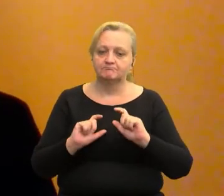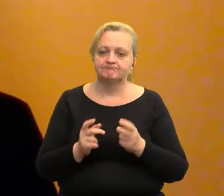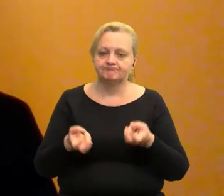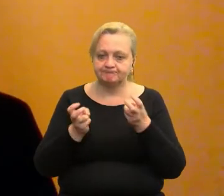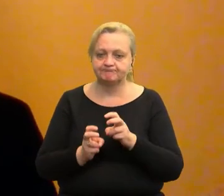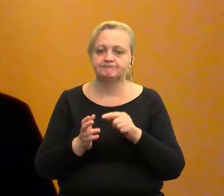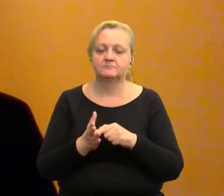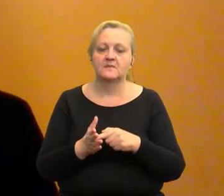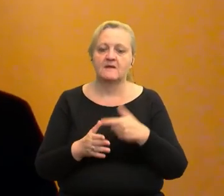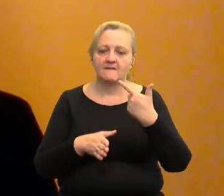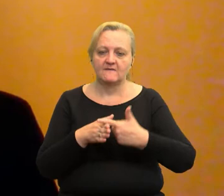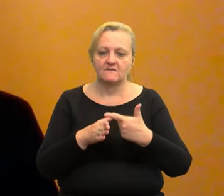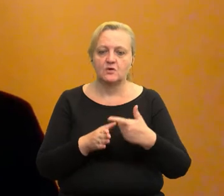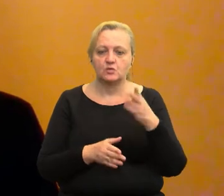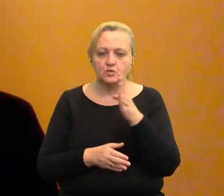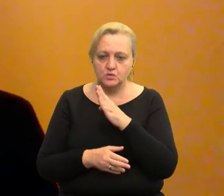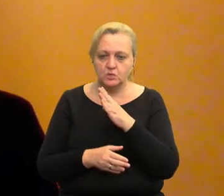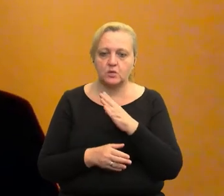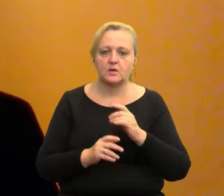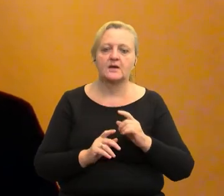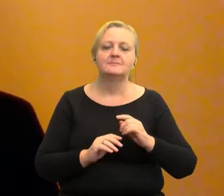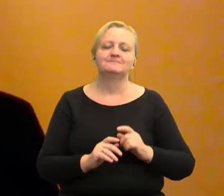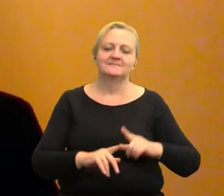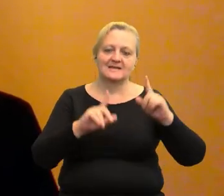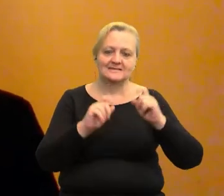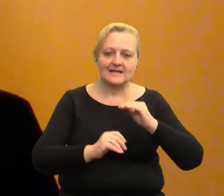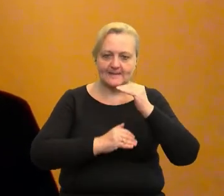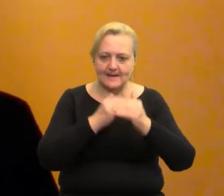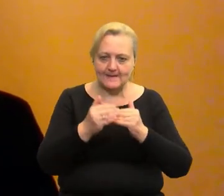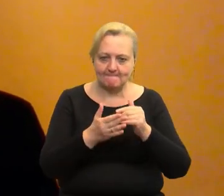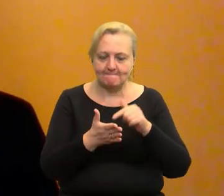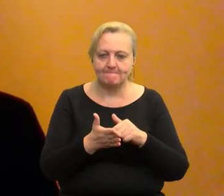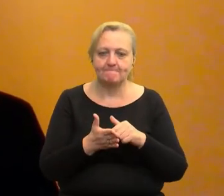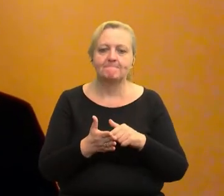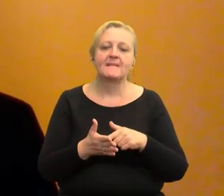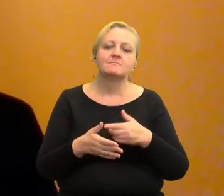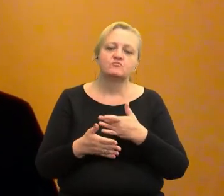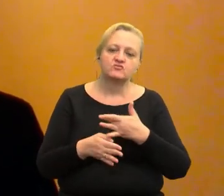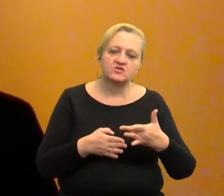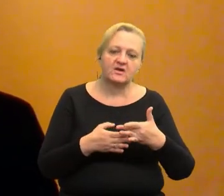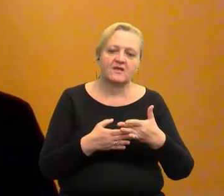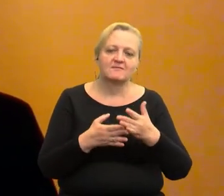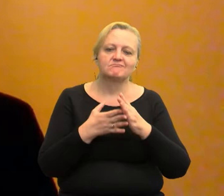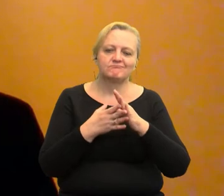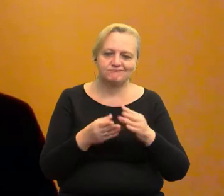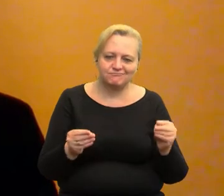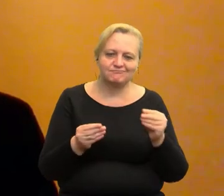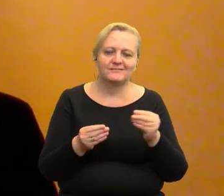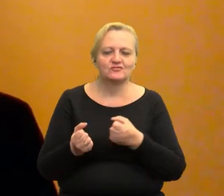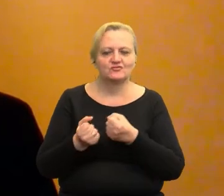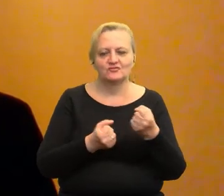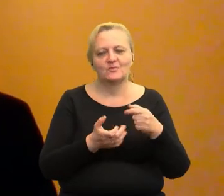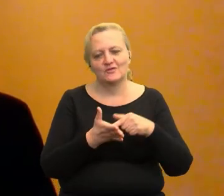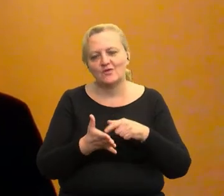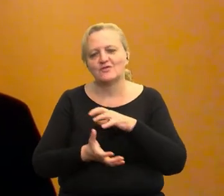20 startupów. Sporo oczywiście nie przetrwało fazy wdrożeniowej, co jest normalne w świecie